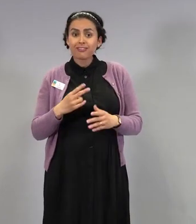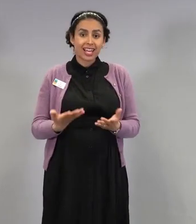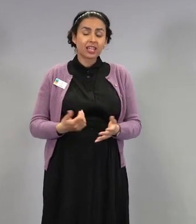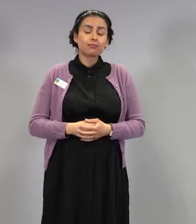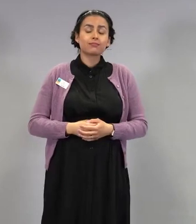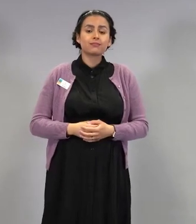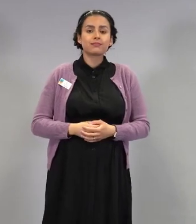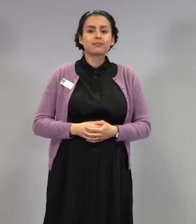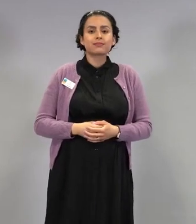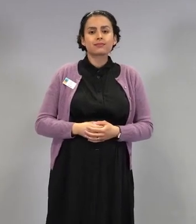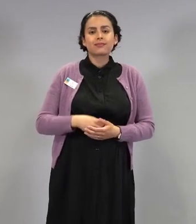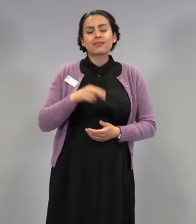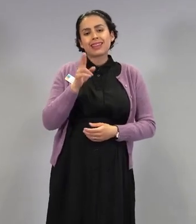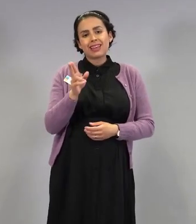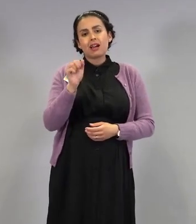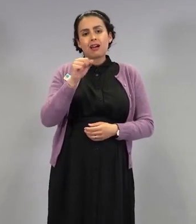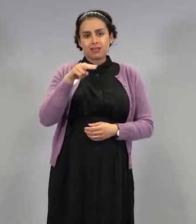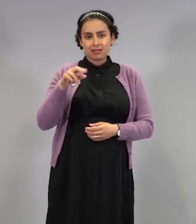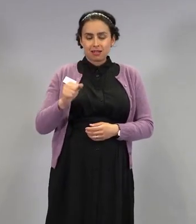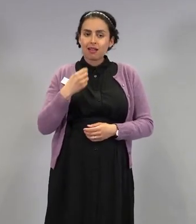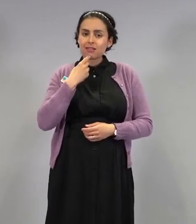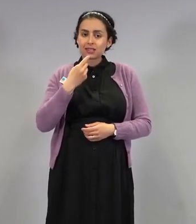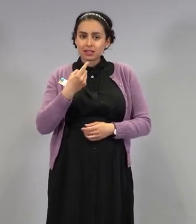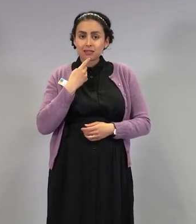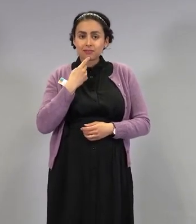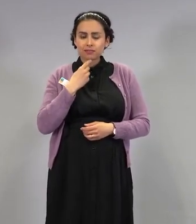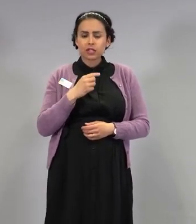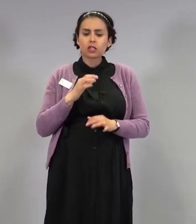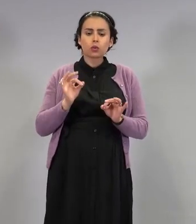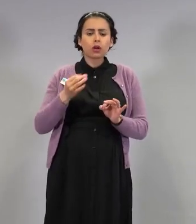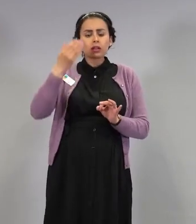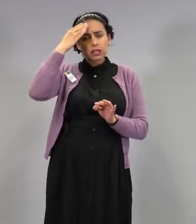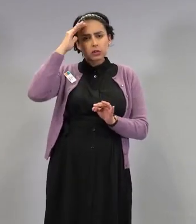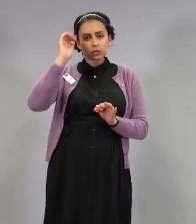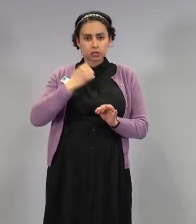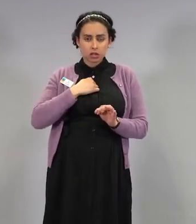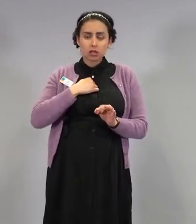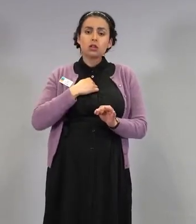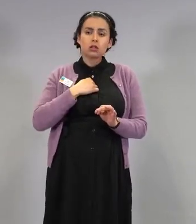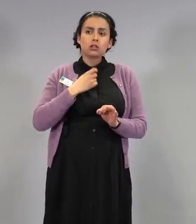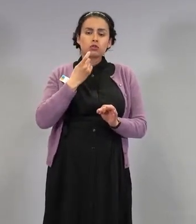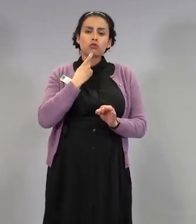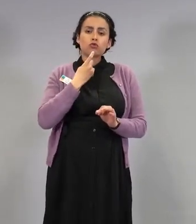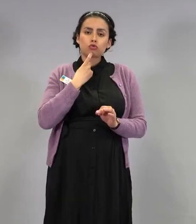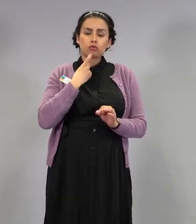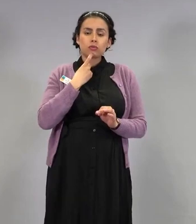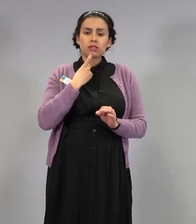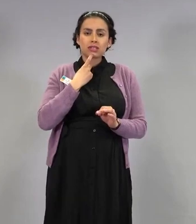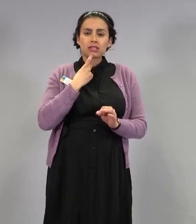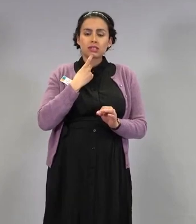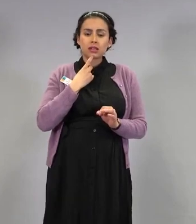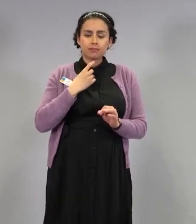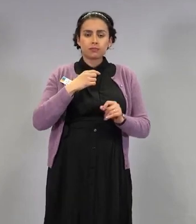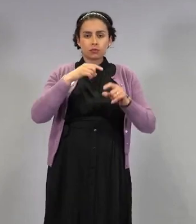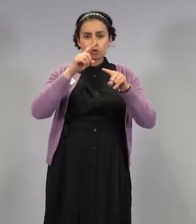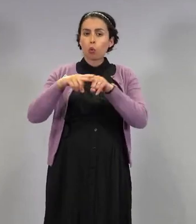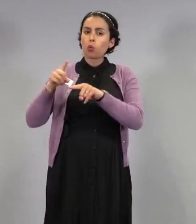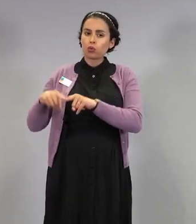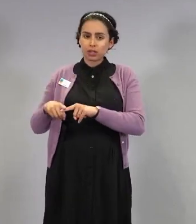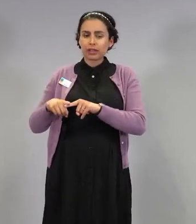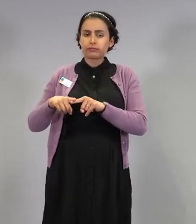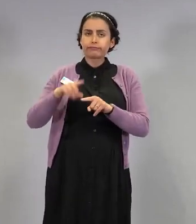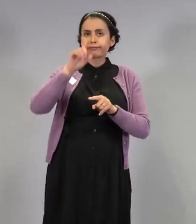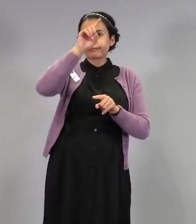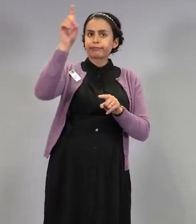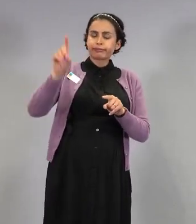Jos vastaan tältä siihen, että mistä saa tietää, niin Suomessahan on kuntien vastuulla